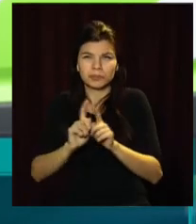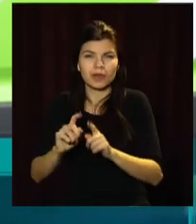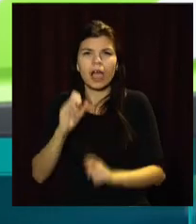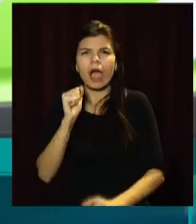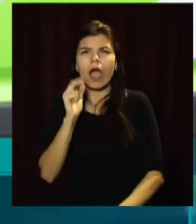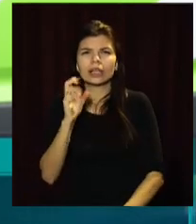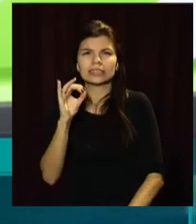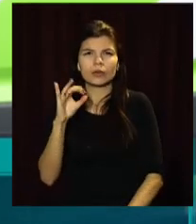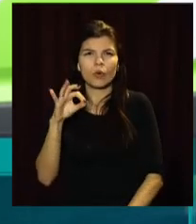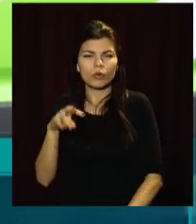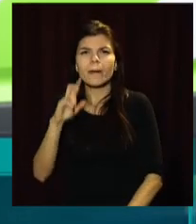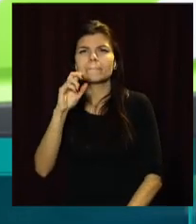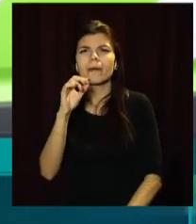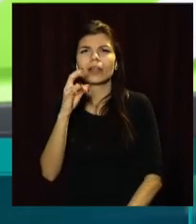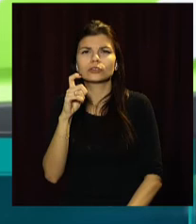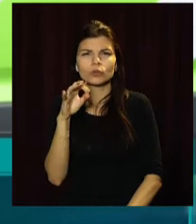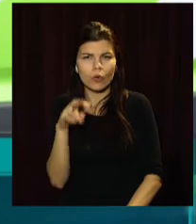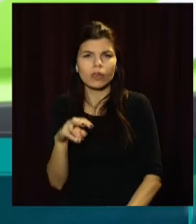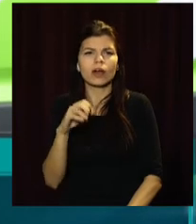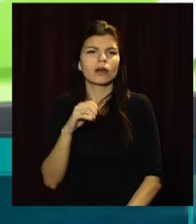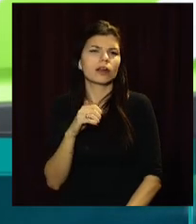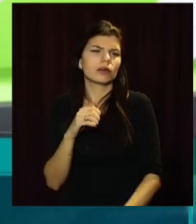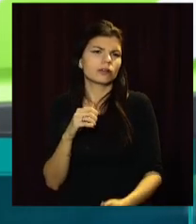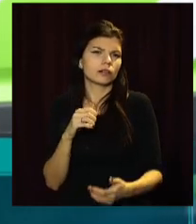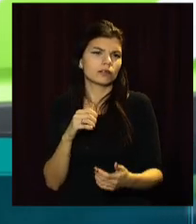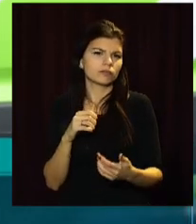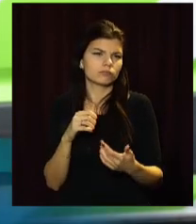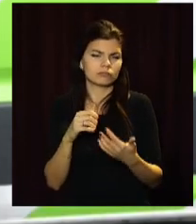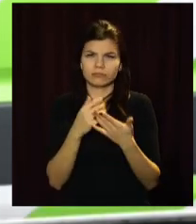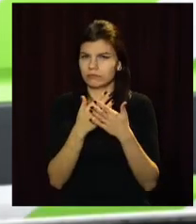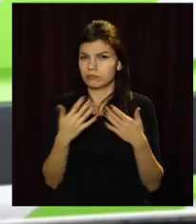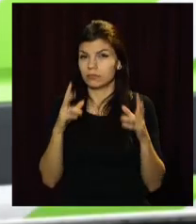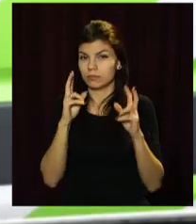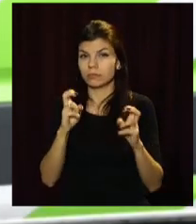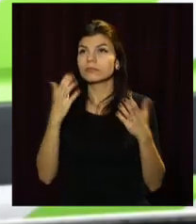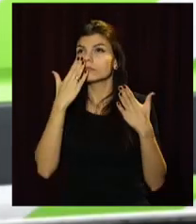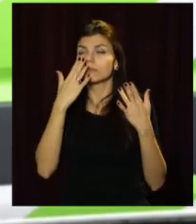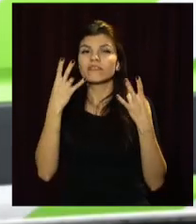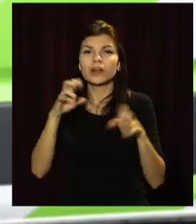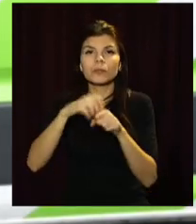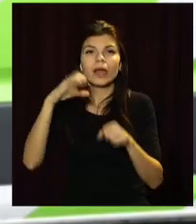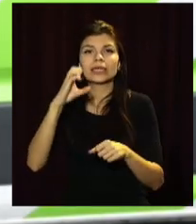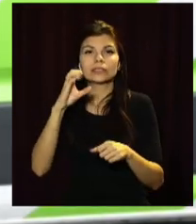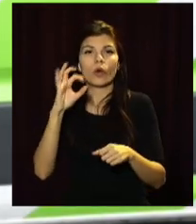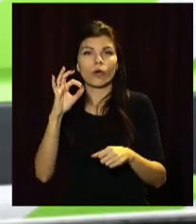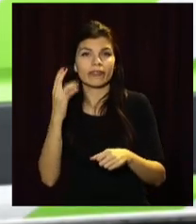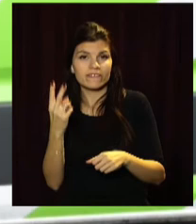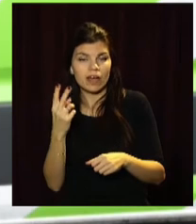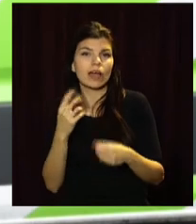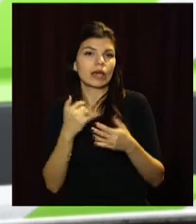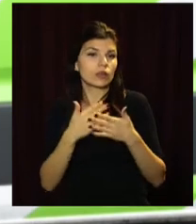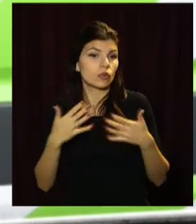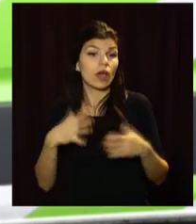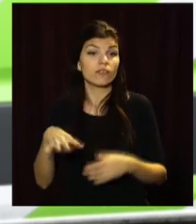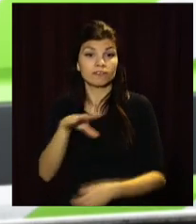етилбензол, фенформальдегід, органічні віщества, також СА2 і інші показателі. Крім всього, ми